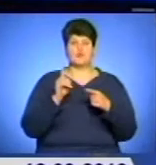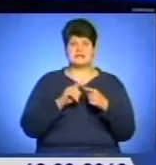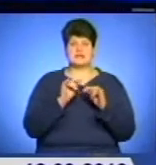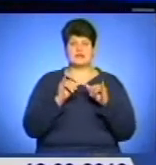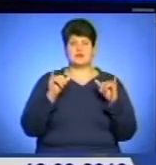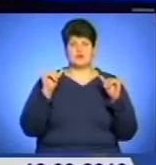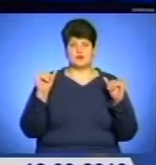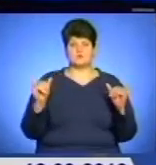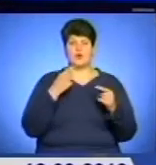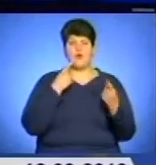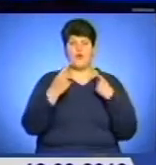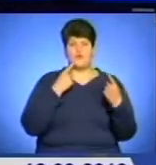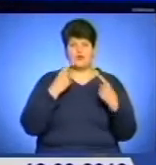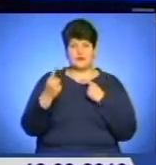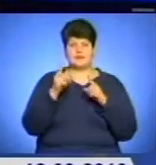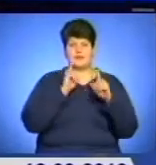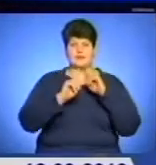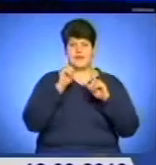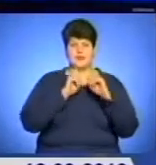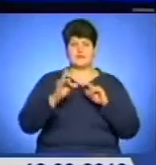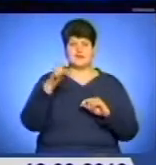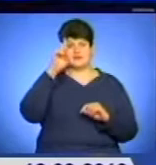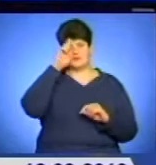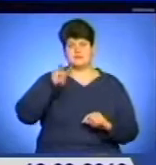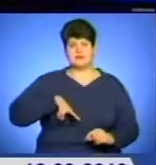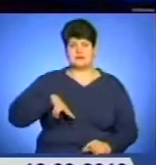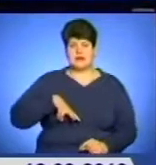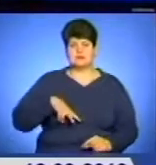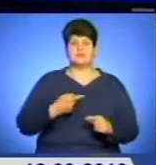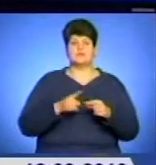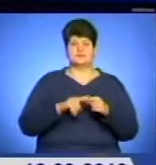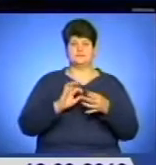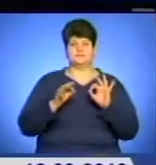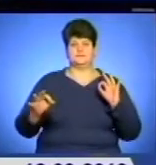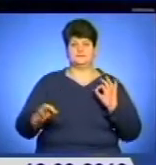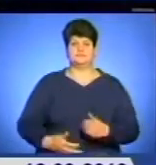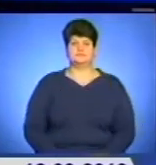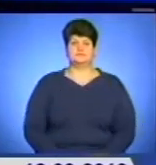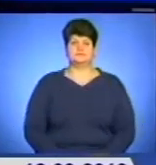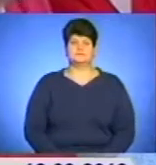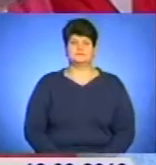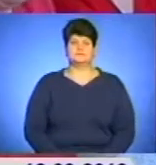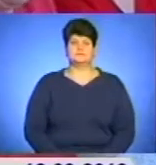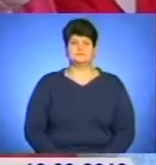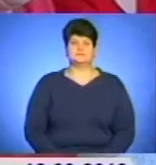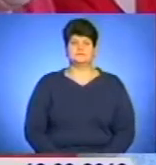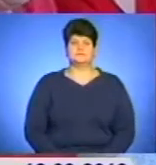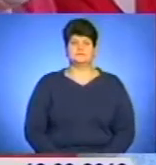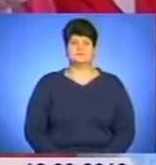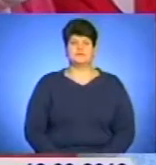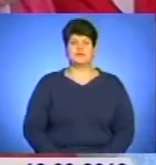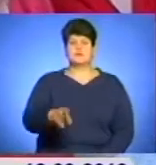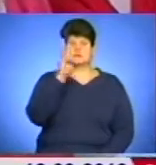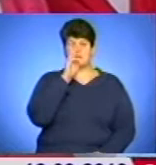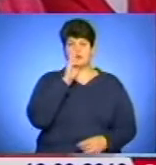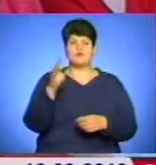галузей господарства говорили на нараді в райдержадміністрації. Подробиці у наступному сюжеті. Заробітну